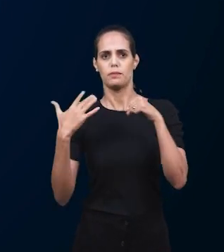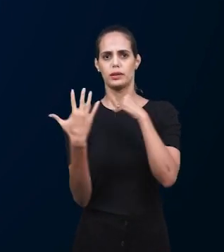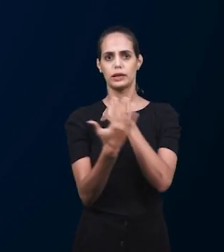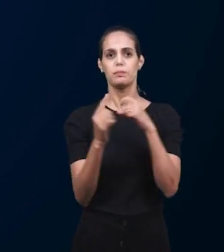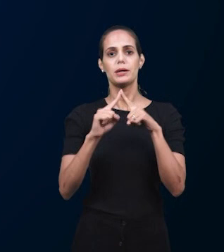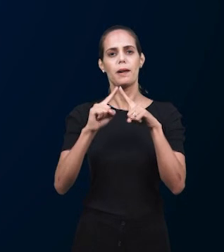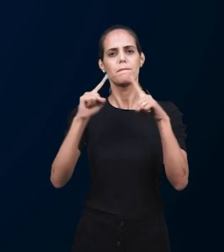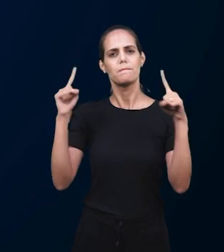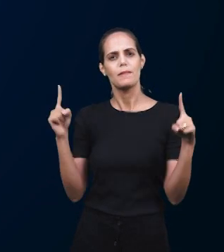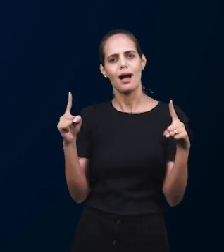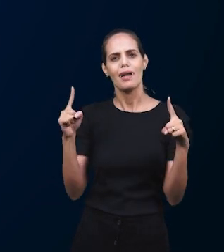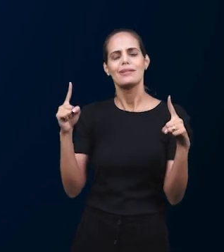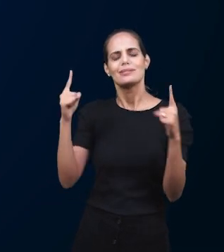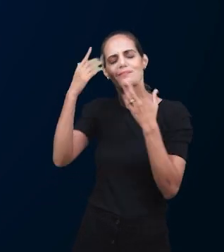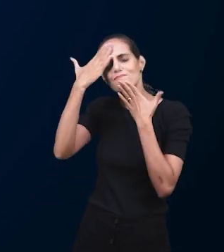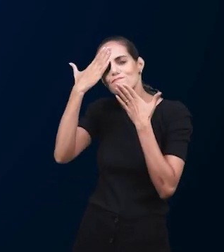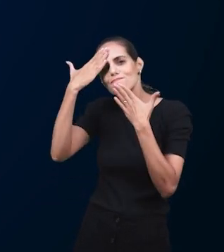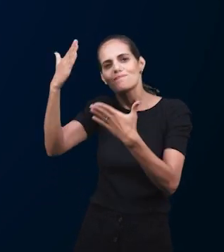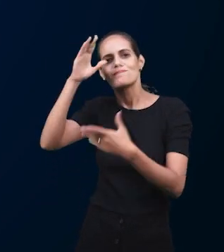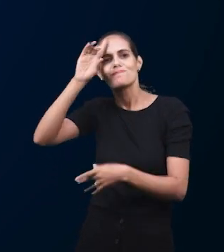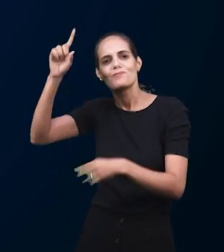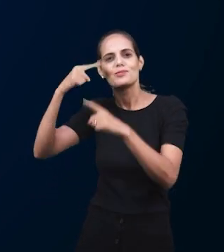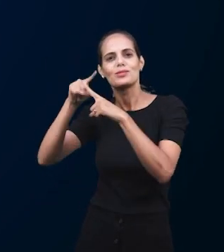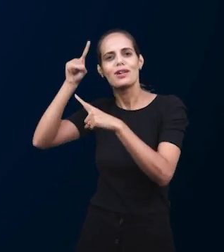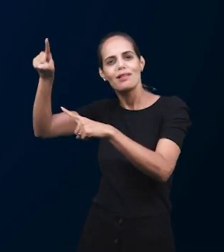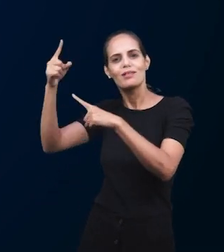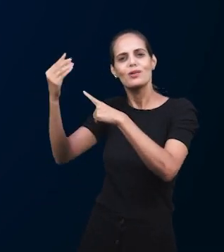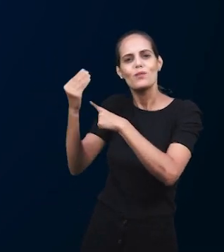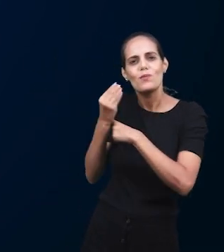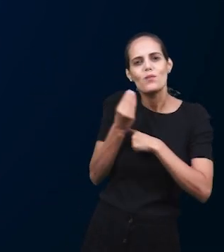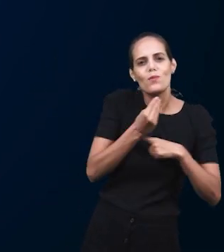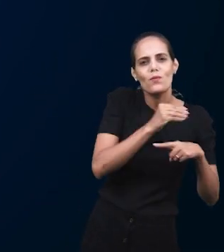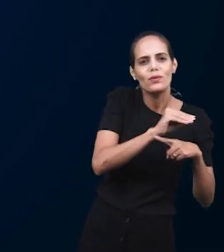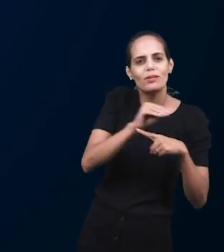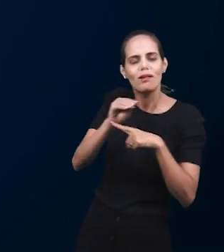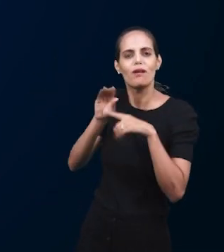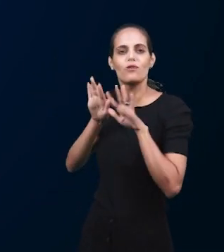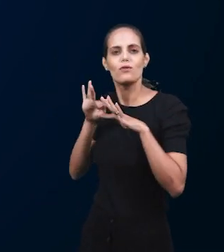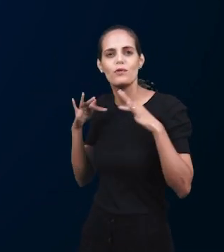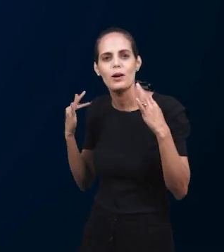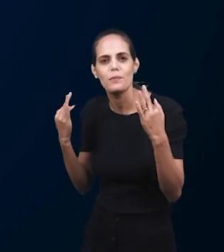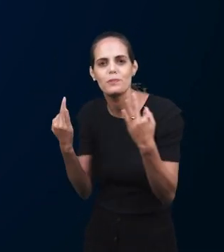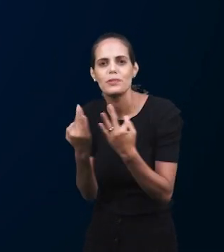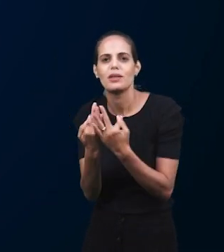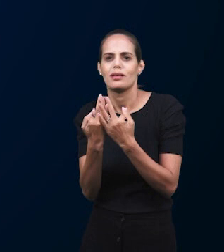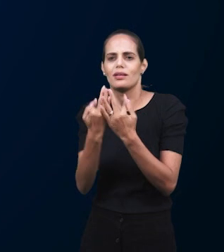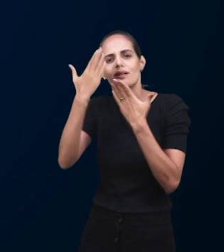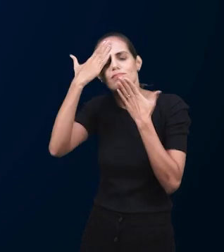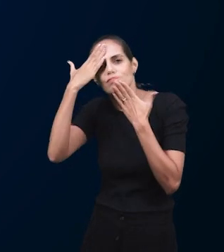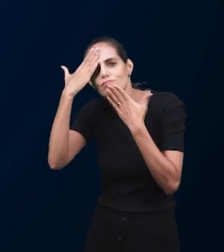семьях. и слава Богу, в моей семье очень много изменений.